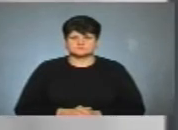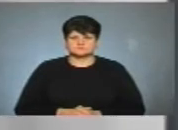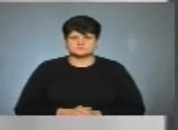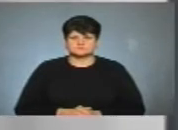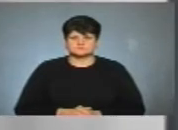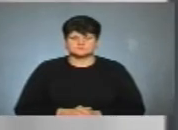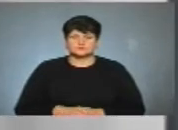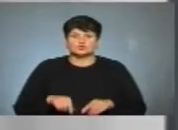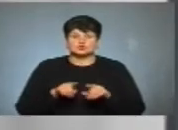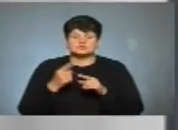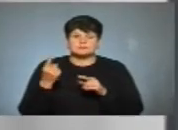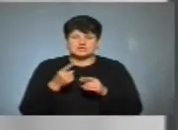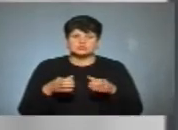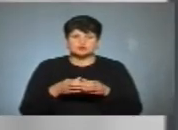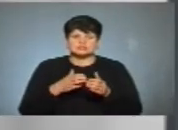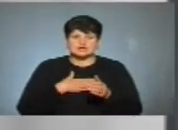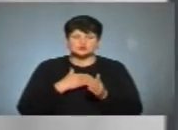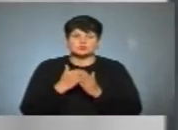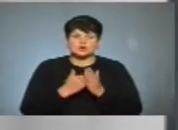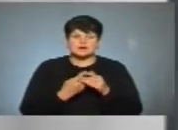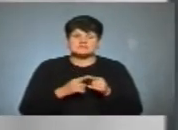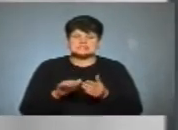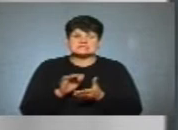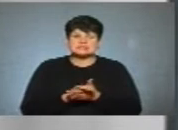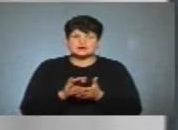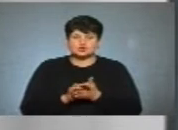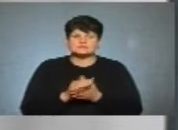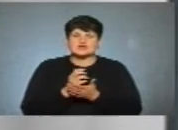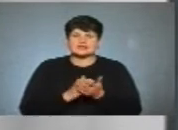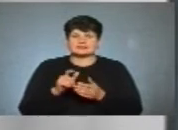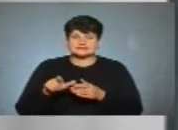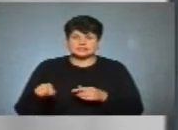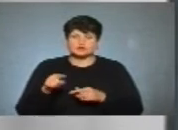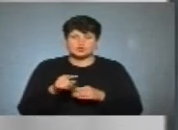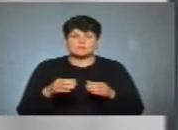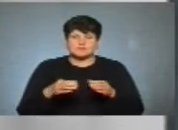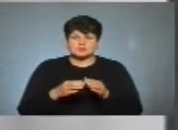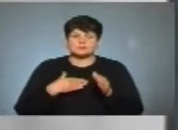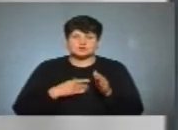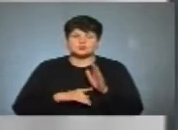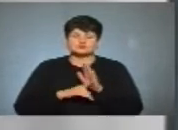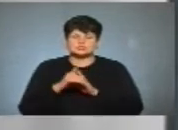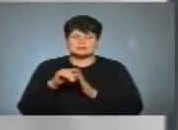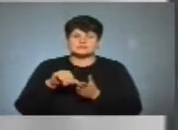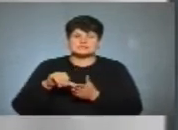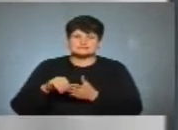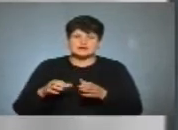Отож, перший блок нашої програми – це знайомство із кандидатом та його партією. Ми розпочнемо із представника партії «Європейська